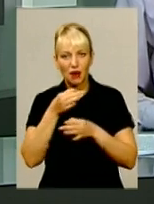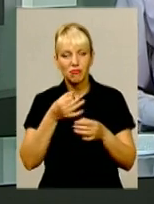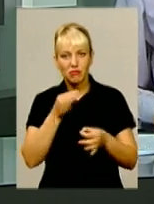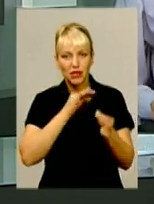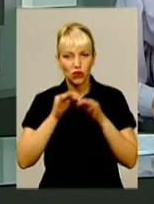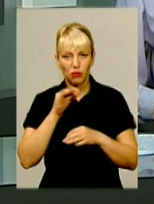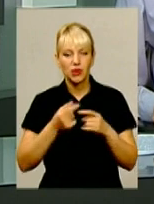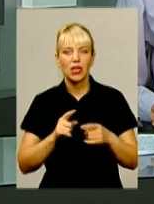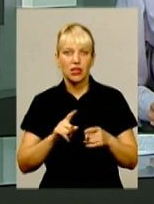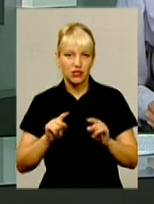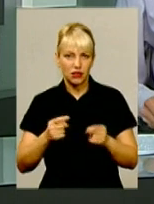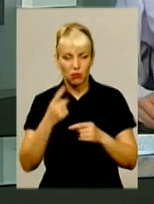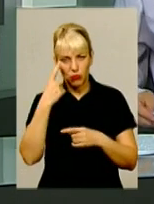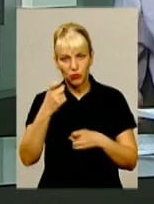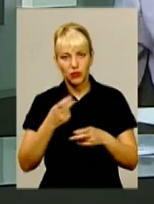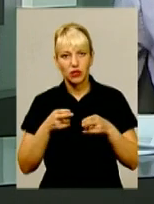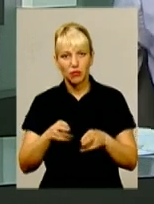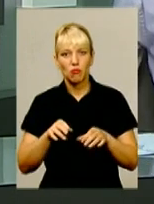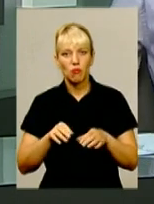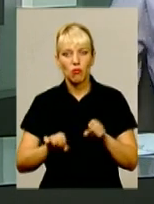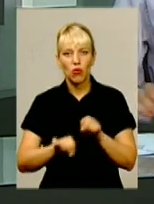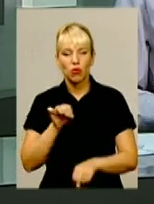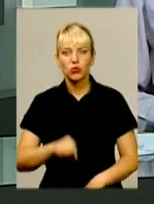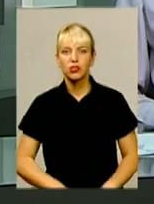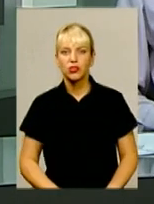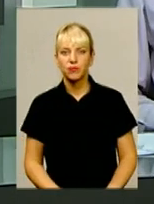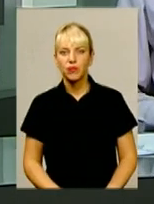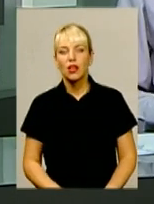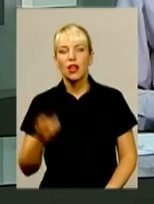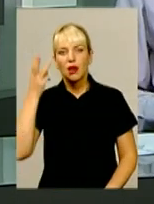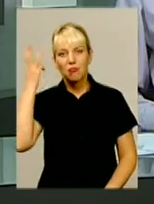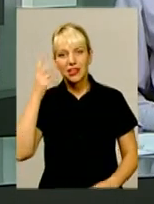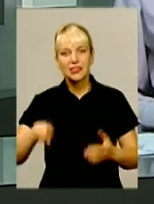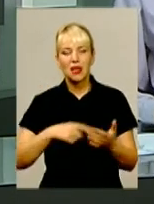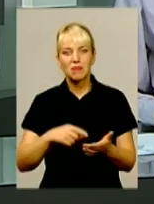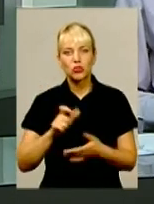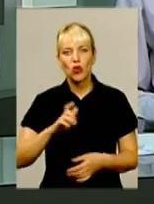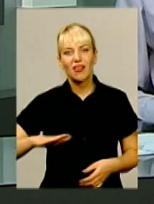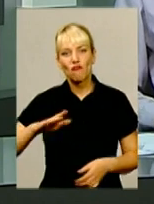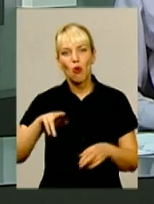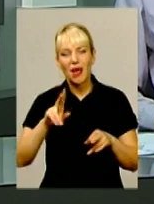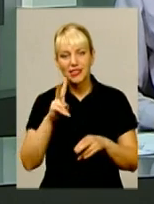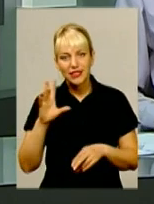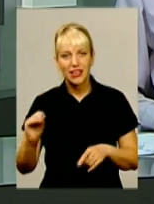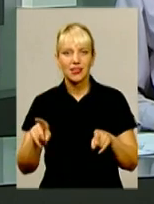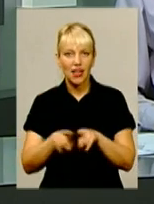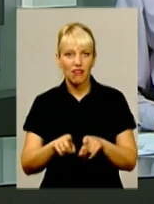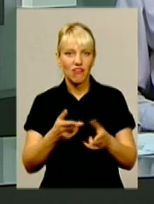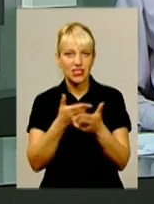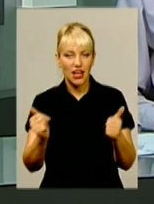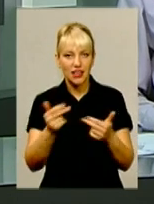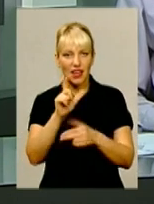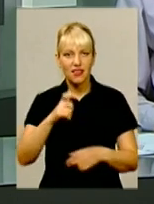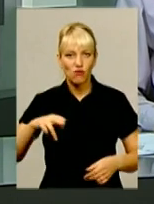кримінальних правопорушень. Хмельницьке місто європейське, принаймні таким його визнає Європа,